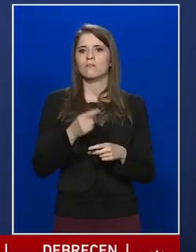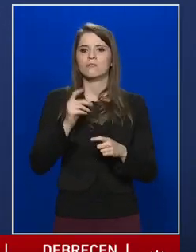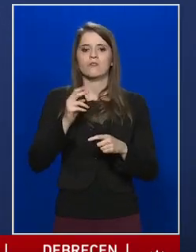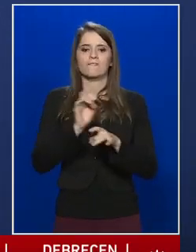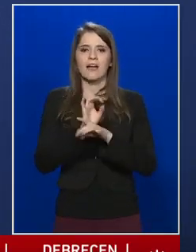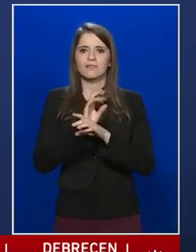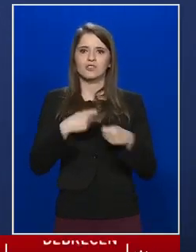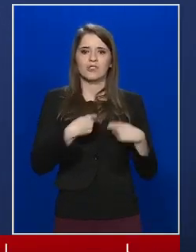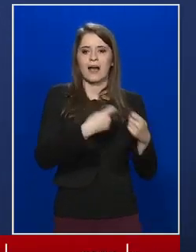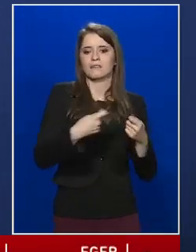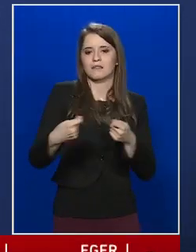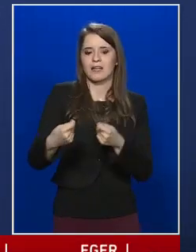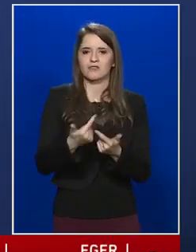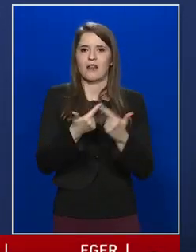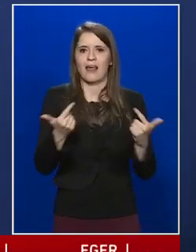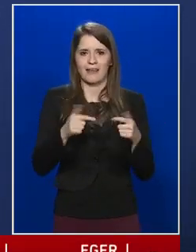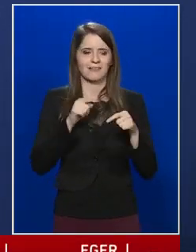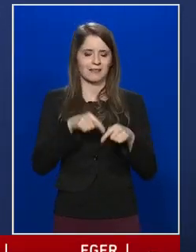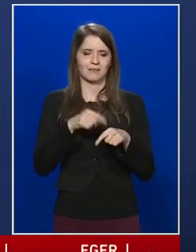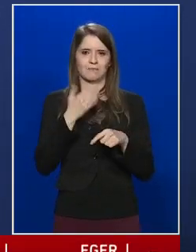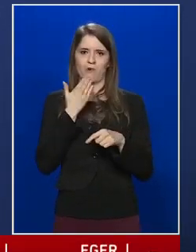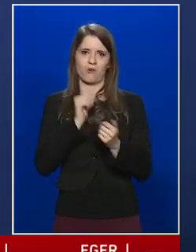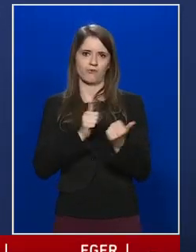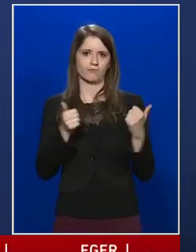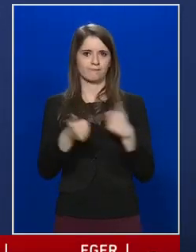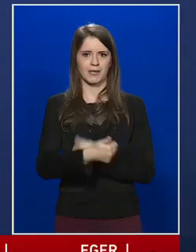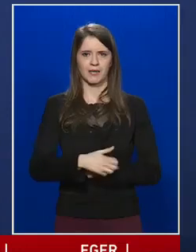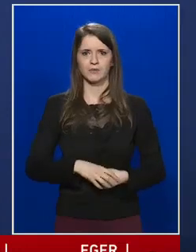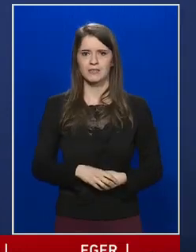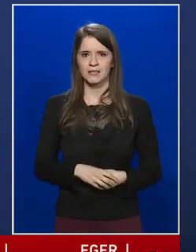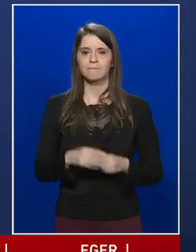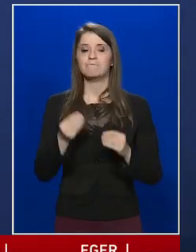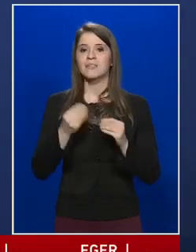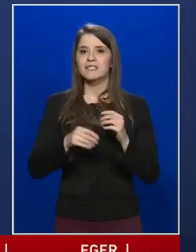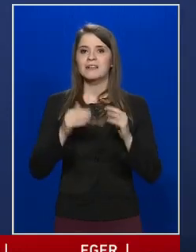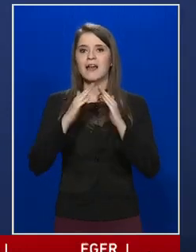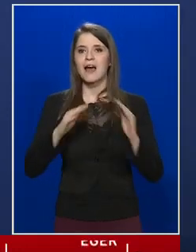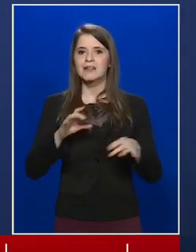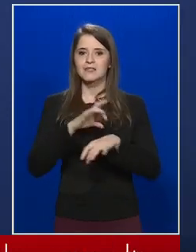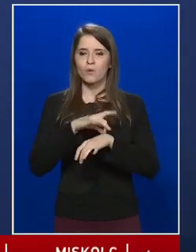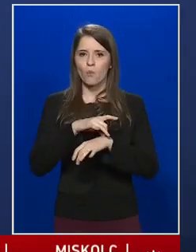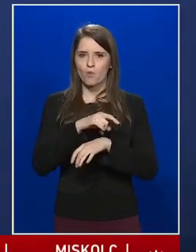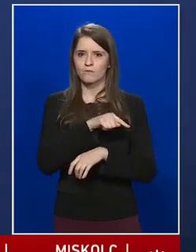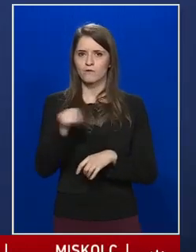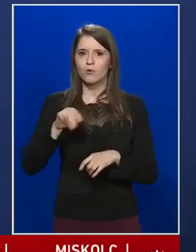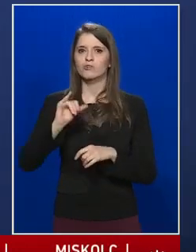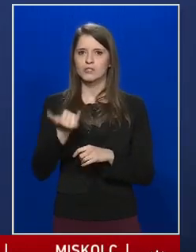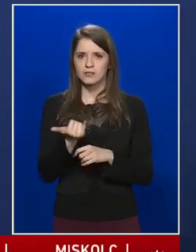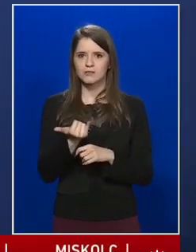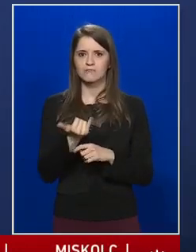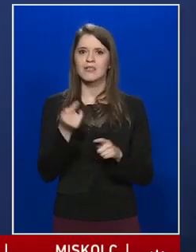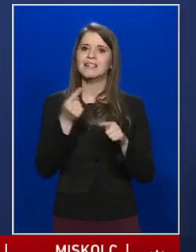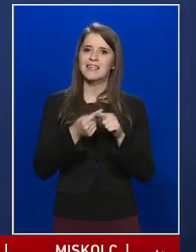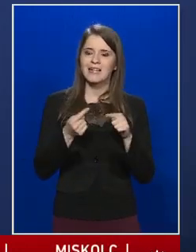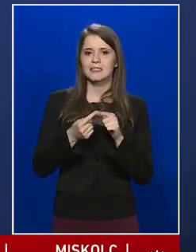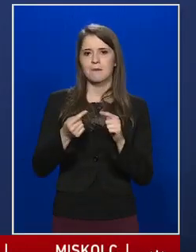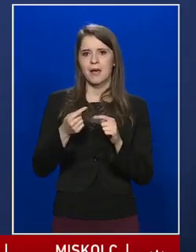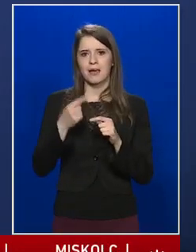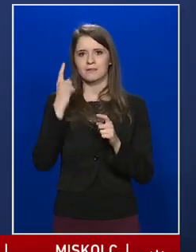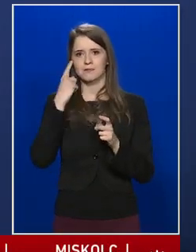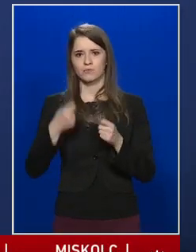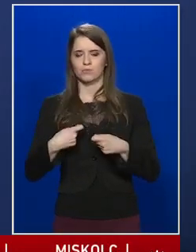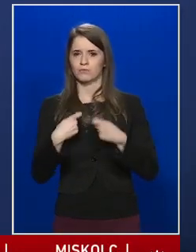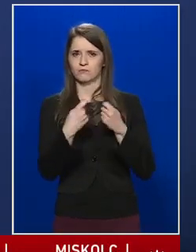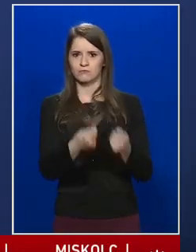lehetséges. Ezért a házi orvosok is részben nyújtanak